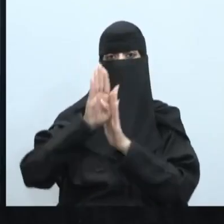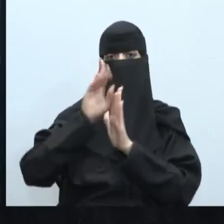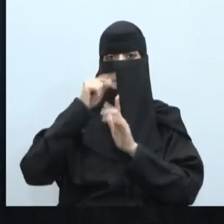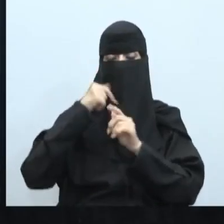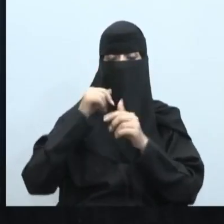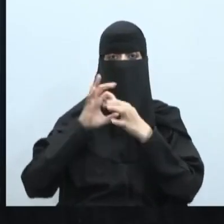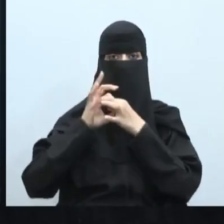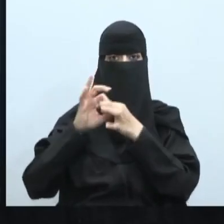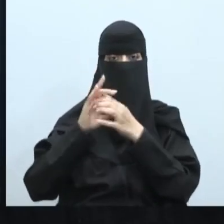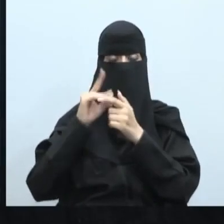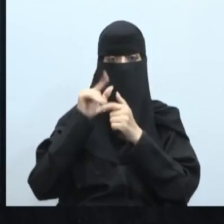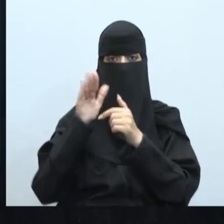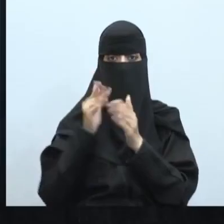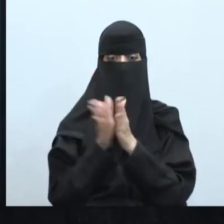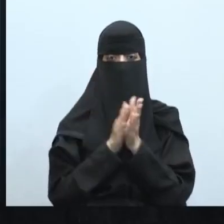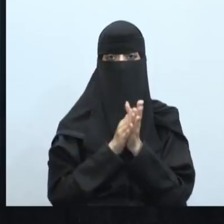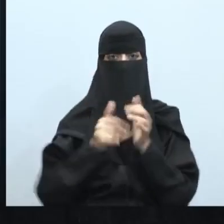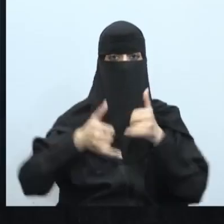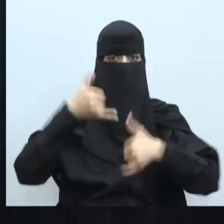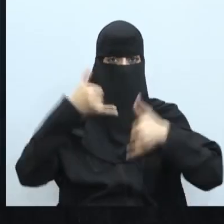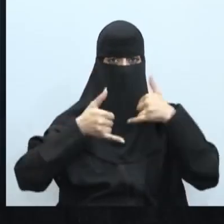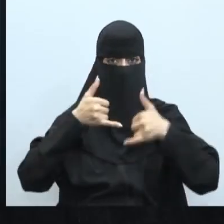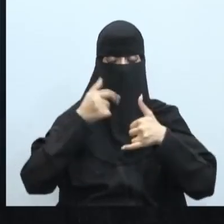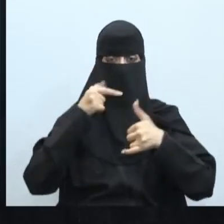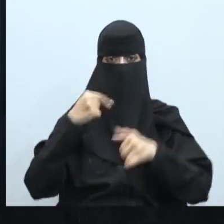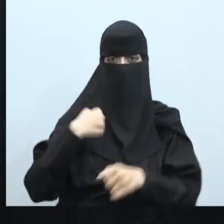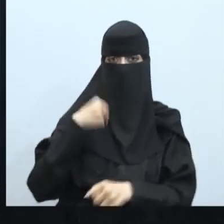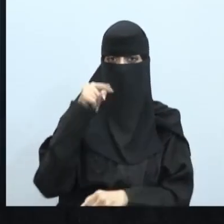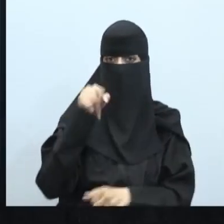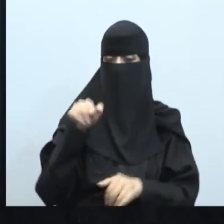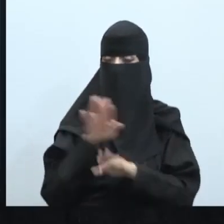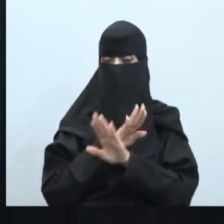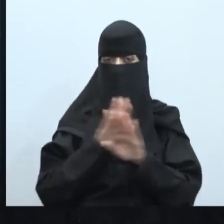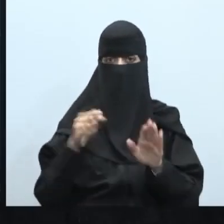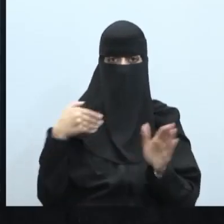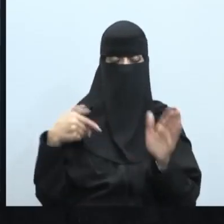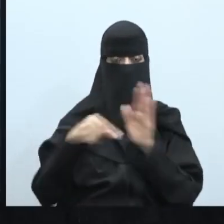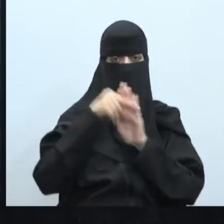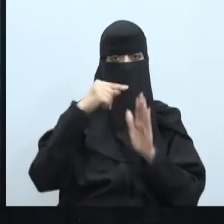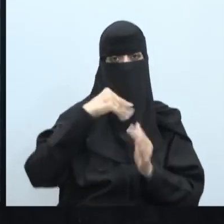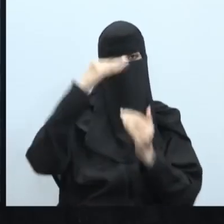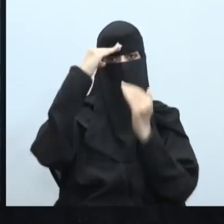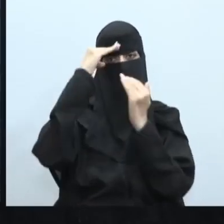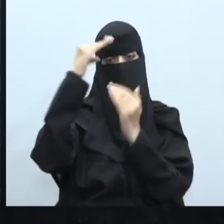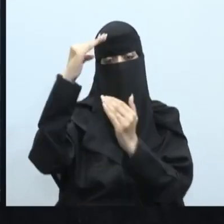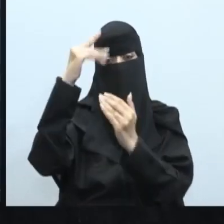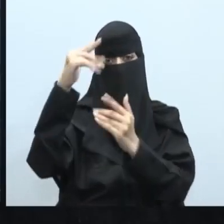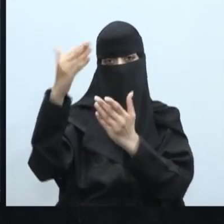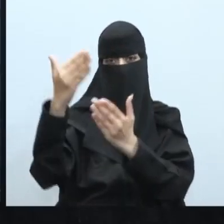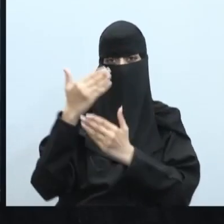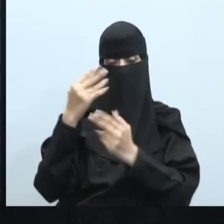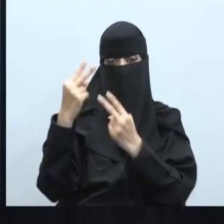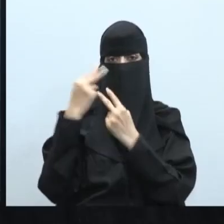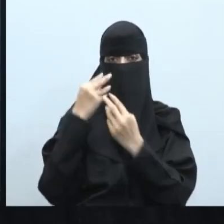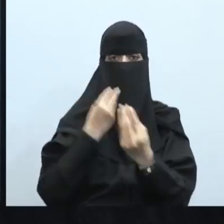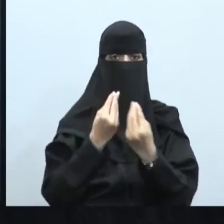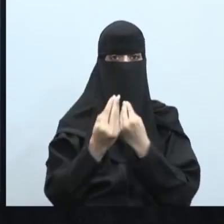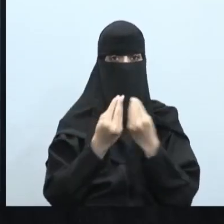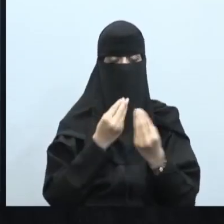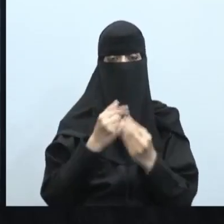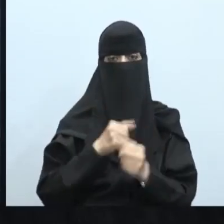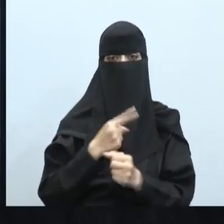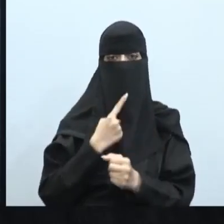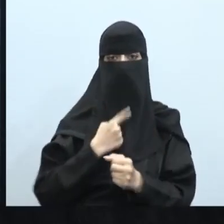الاتصالات أبنائي وبناتي الطلاب أنا وأنتم ننهي هذا الدرس شكراً ومقدراً لكم تفاعلكم